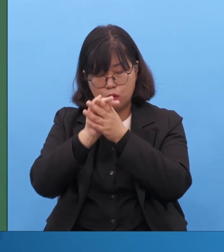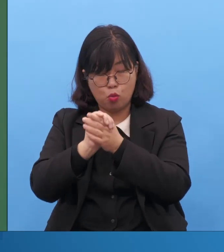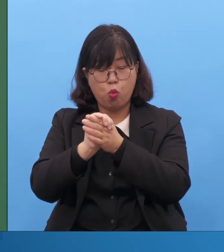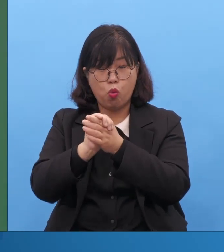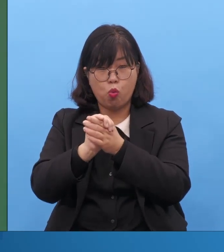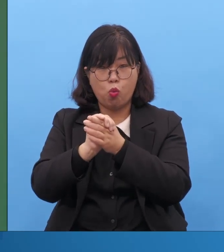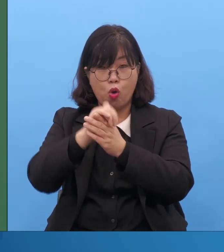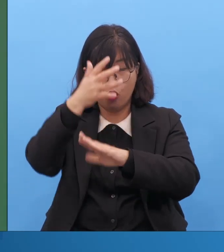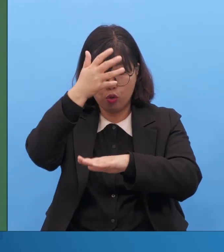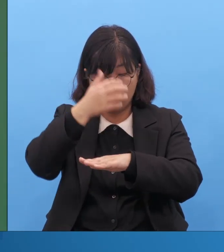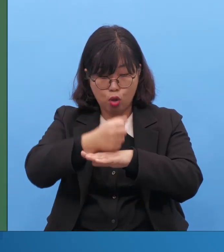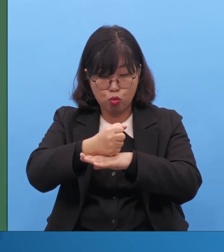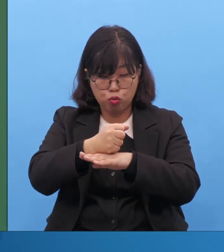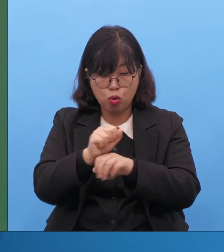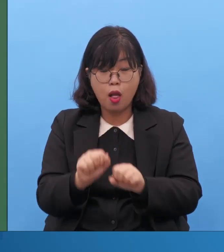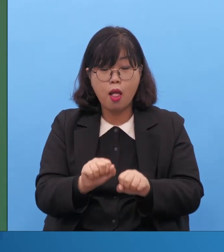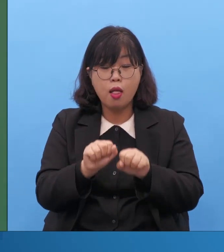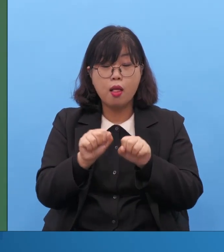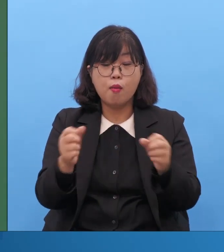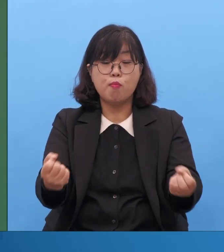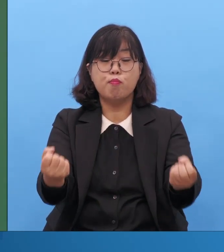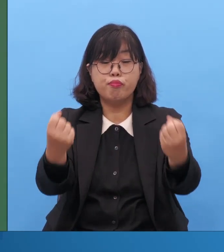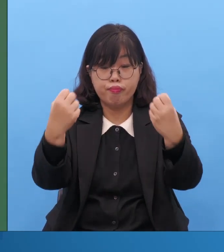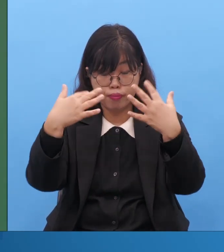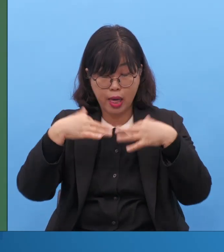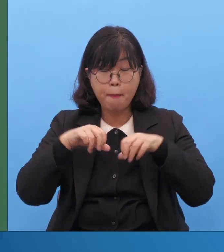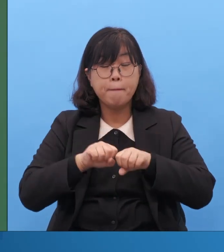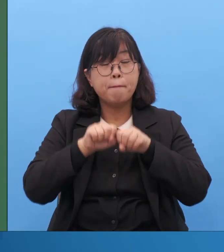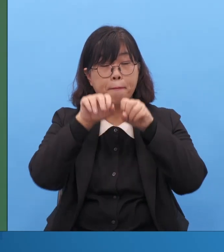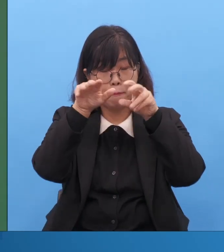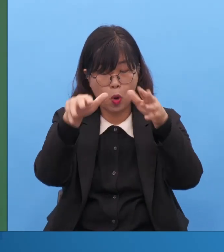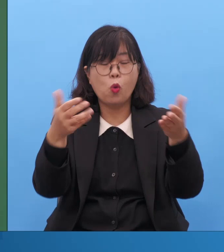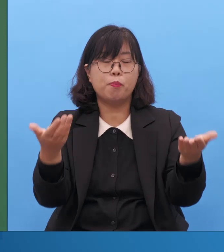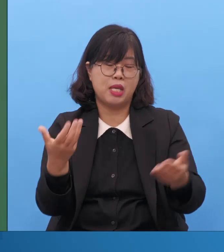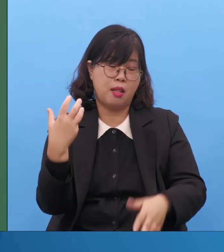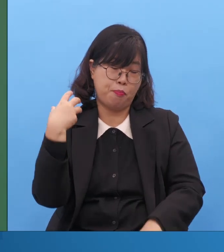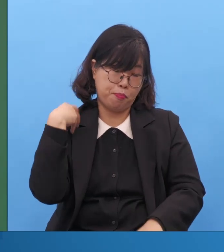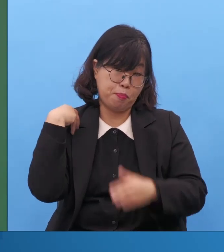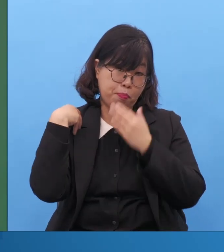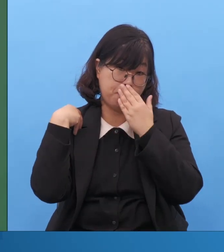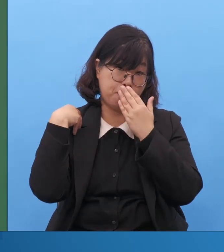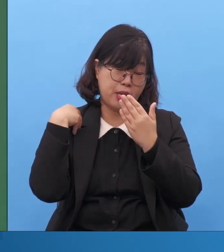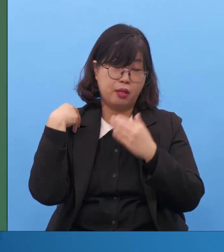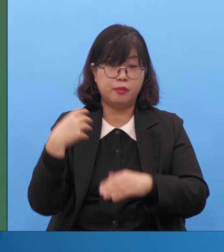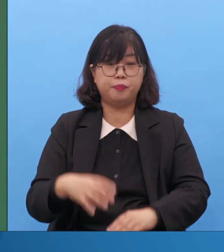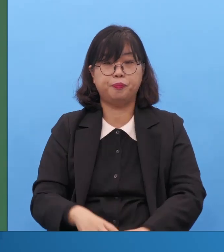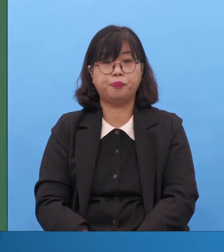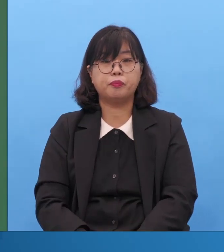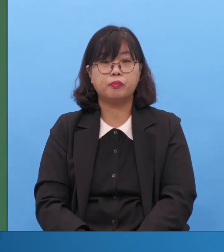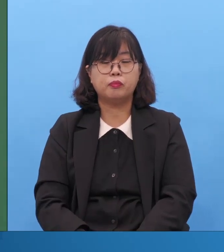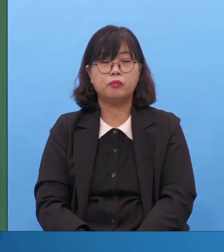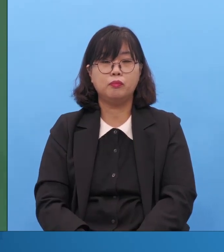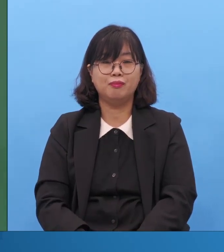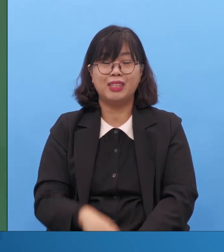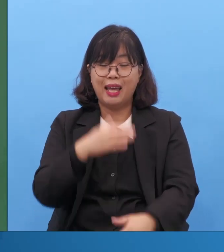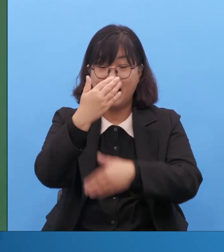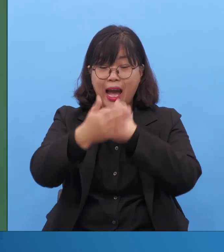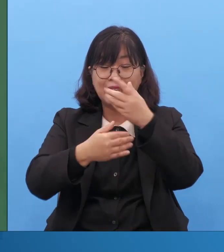왜냐하면 하나님 주시겠다. 분명히 옵니다. 사업이 되겠어요? 안 되겠어요? 안 될 수가 없어요.